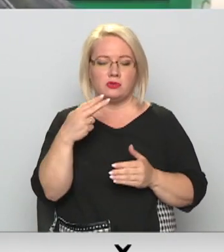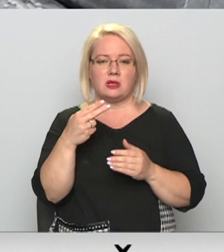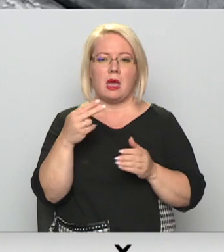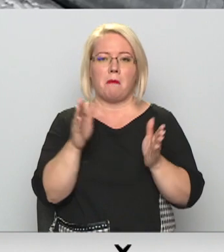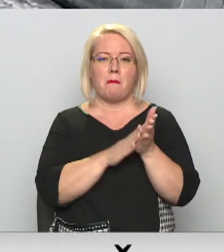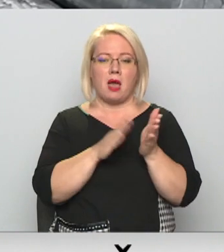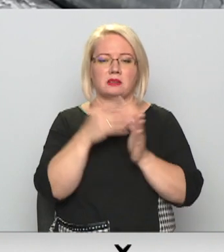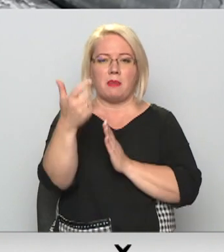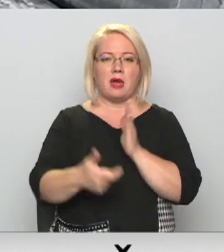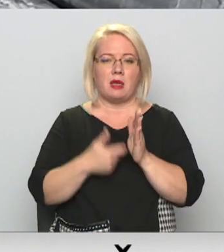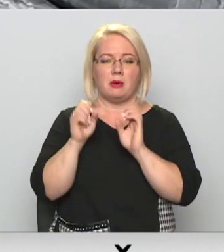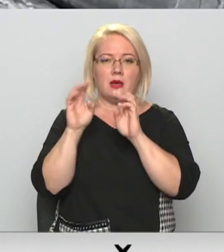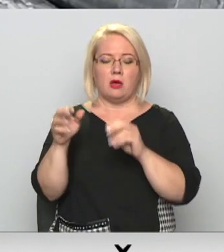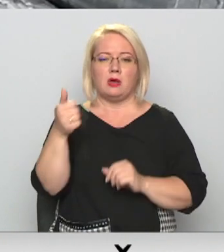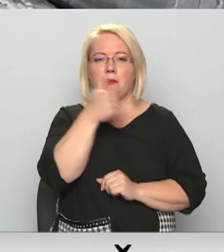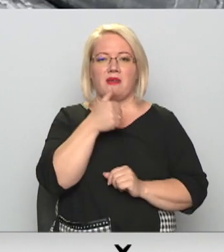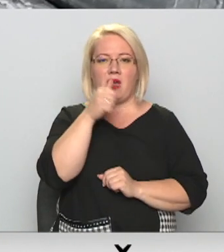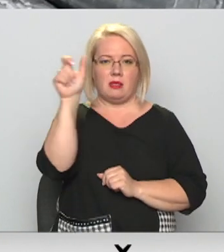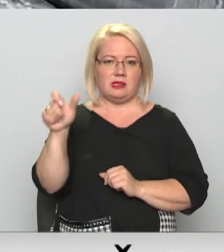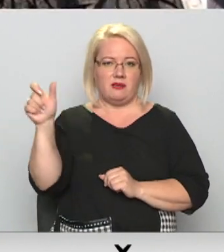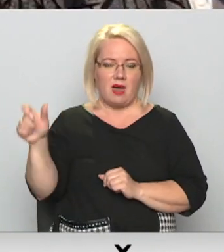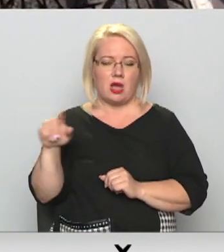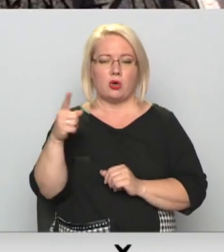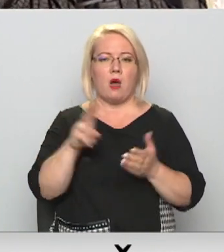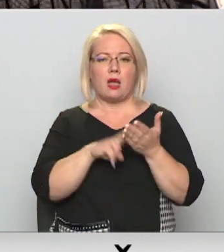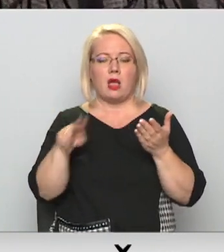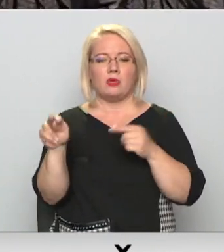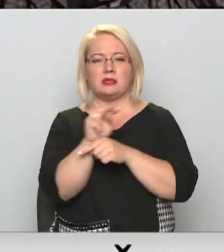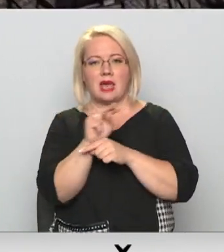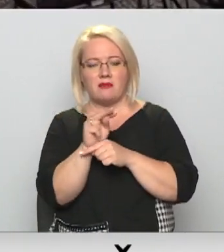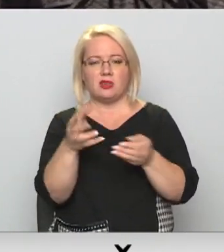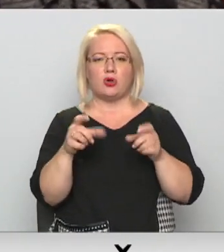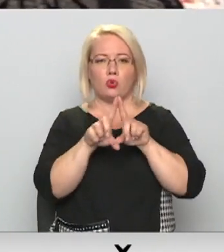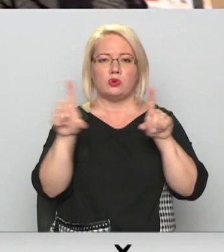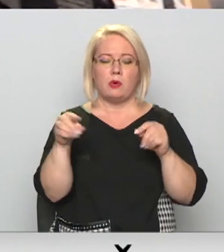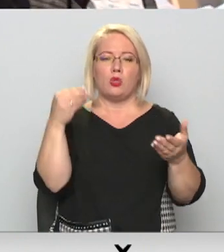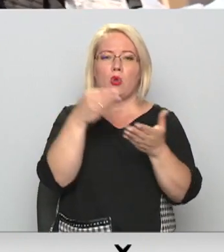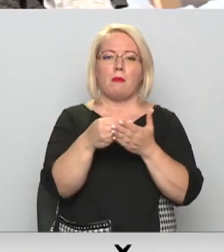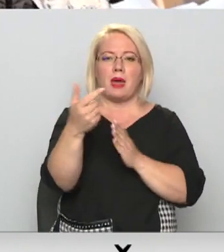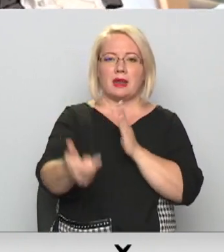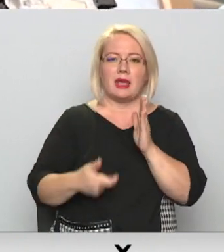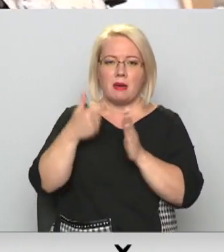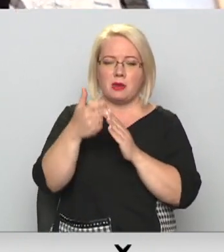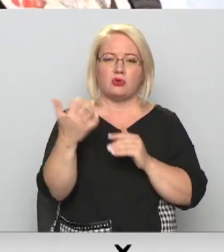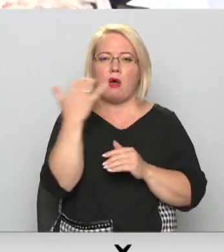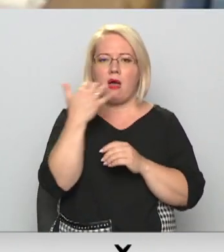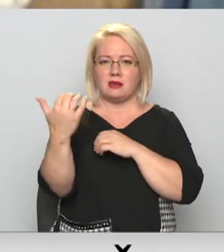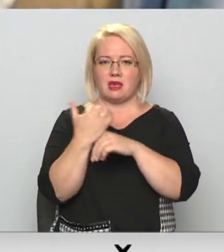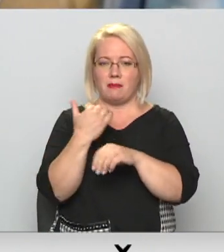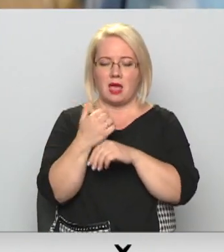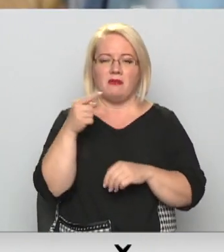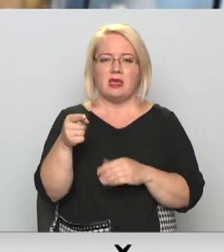nodošanu attiecās uz privātpersonām, jo legālie servisi un citi uzņēmumi iegādājas riepas no importētājiem, kas ir